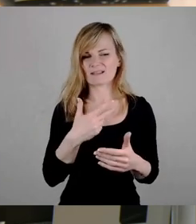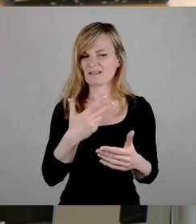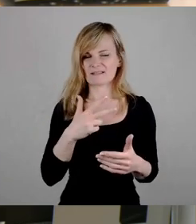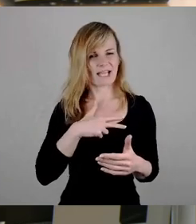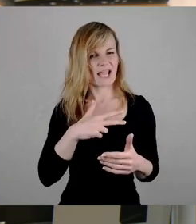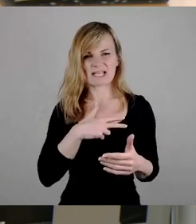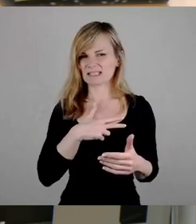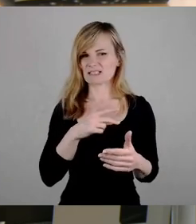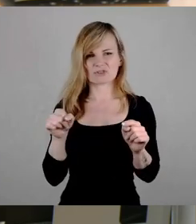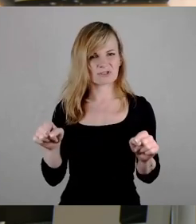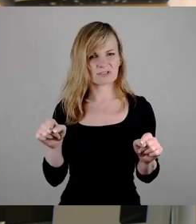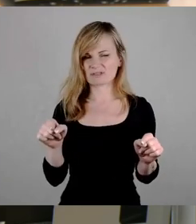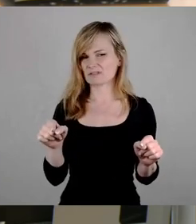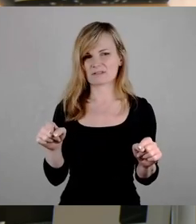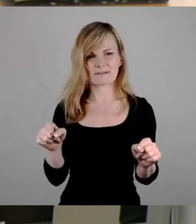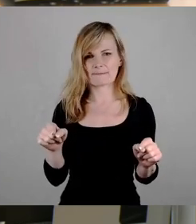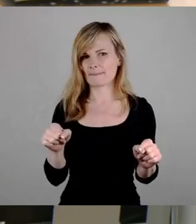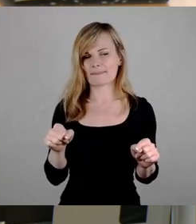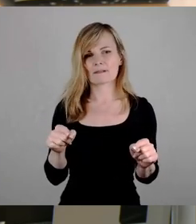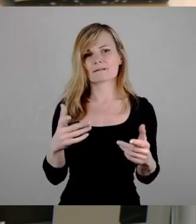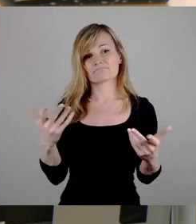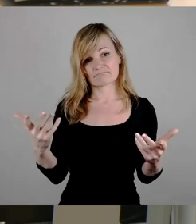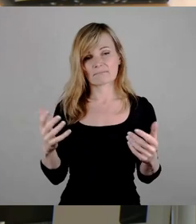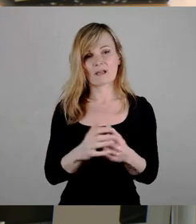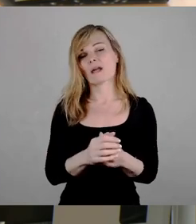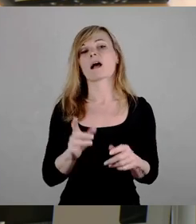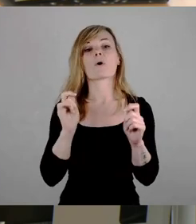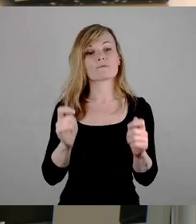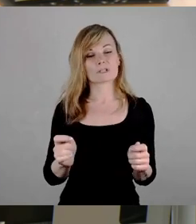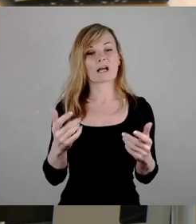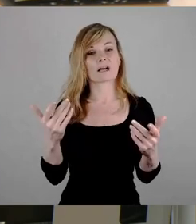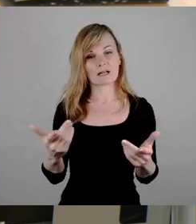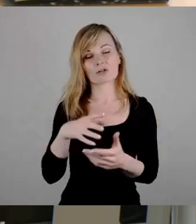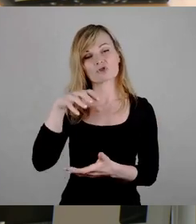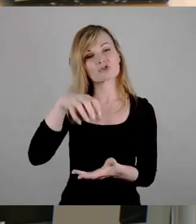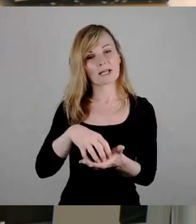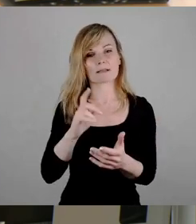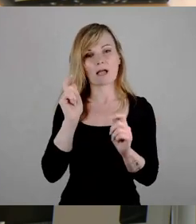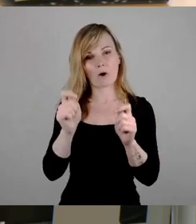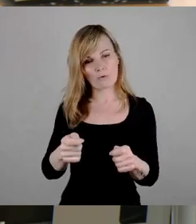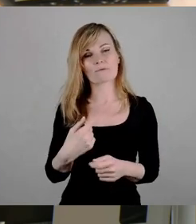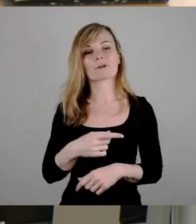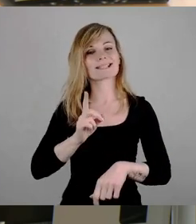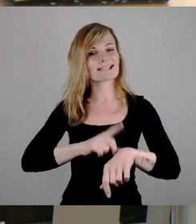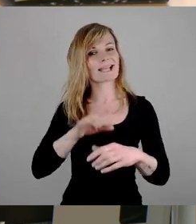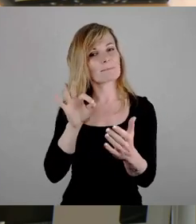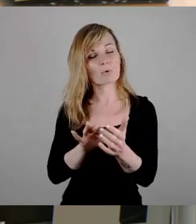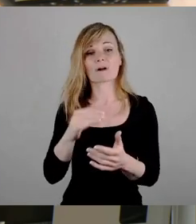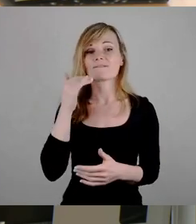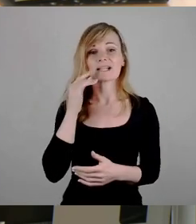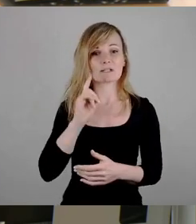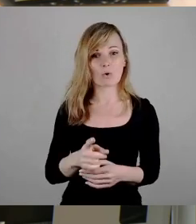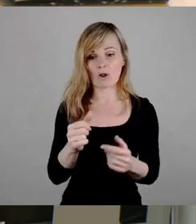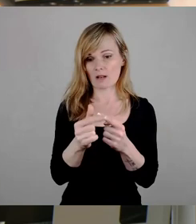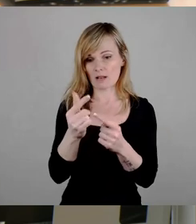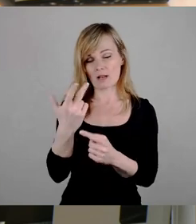Nämlich, was jetzt diese Beauftragung der Stadt betrifft und der Zeitpunkte, wann irgendwas geschehen soll. Und